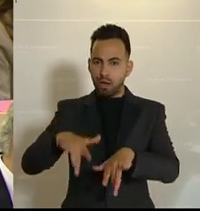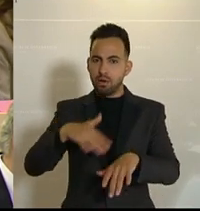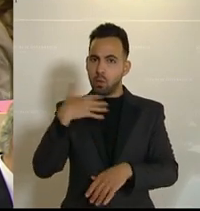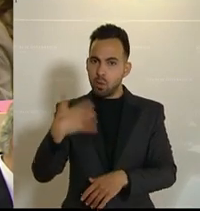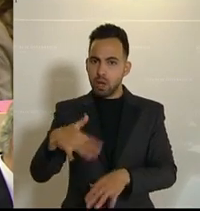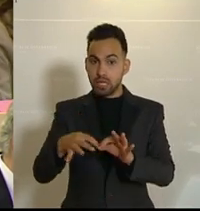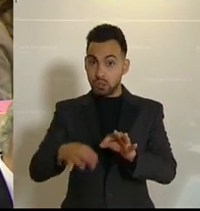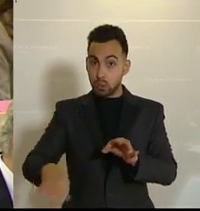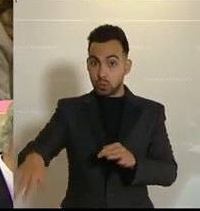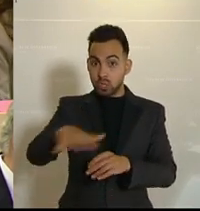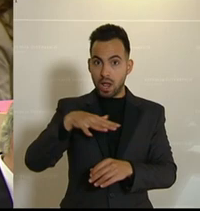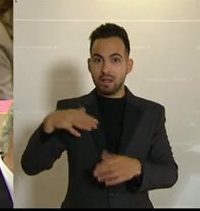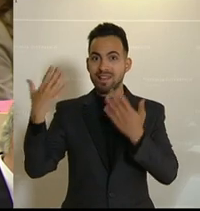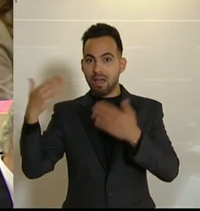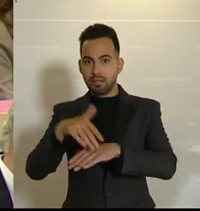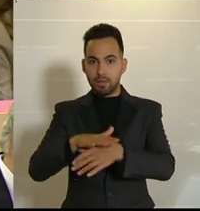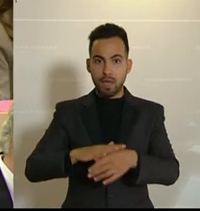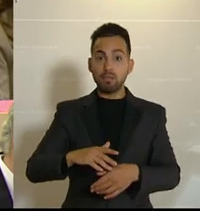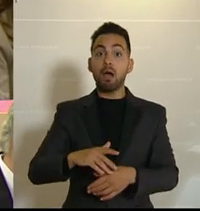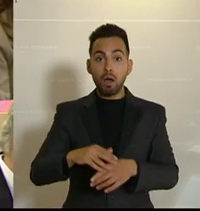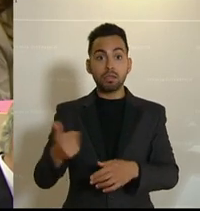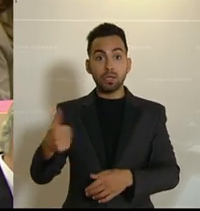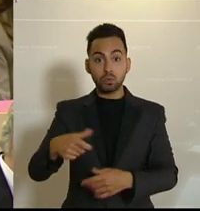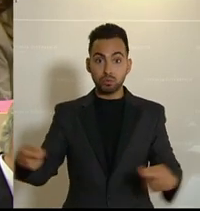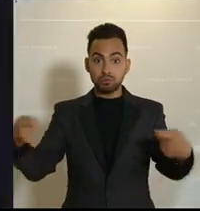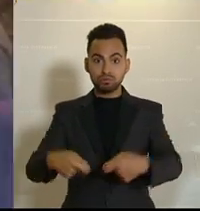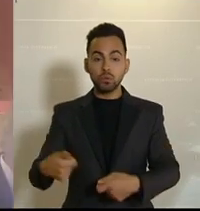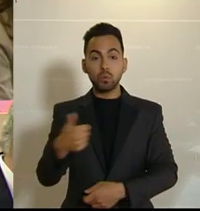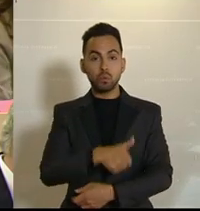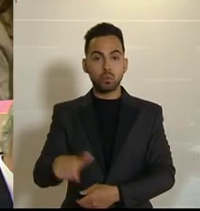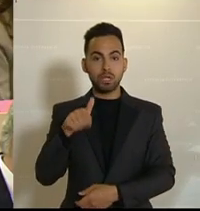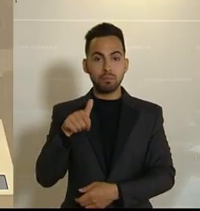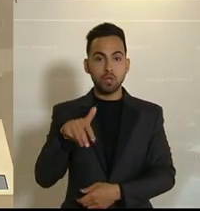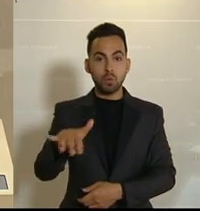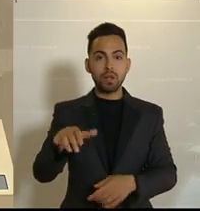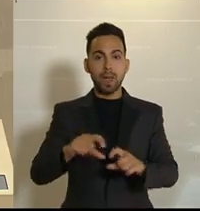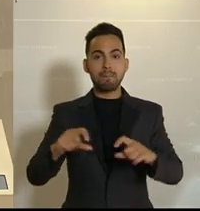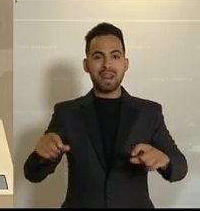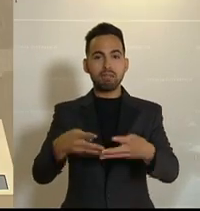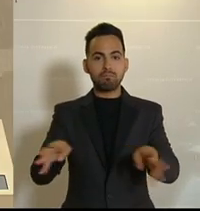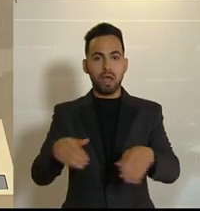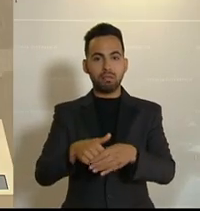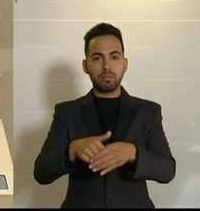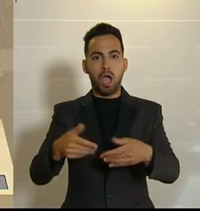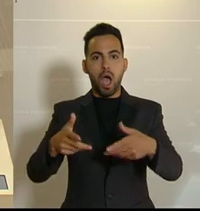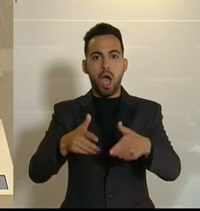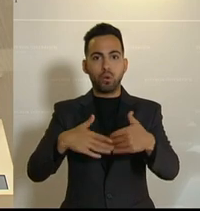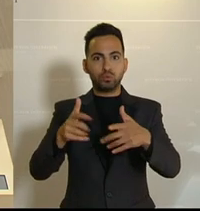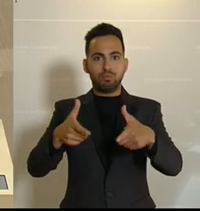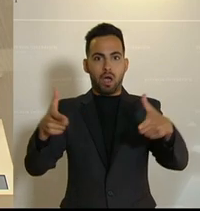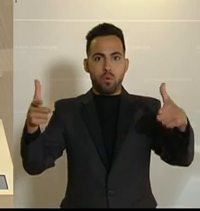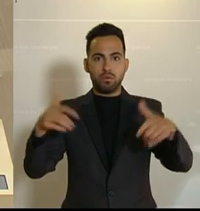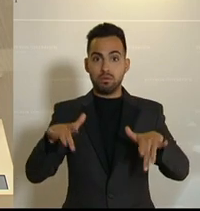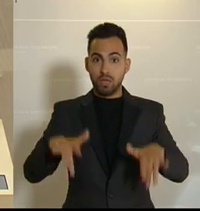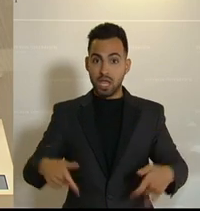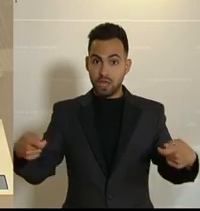nämlich in Niederösterreich investieren Land und Gemeinden zusätzlich 100 Millionen in den Breitbandausbau. Für das möchte ich mich bedanken,